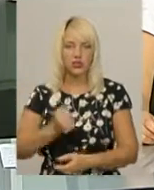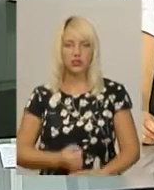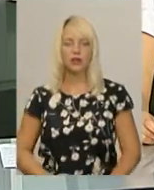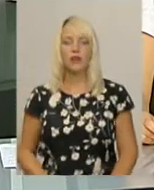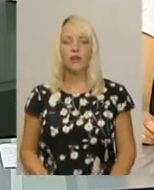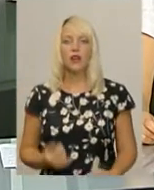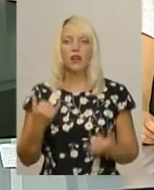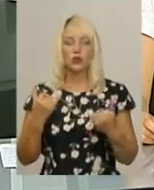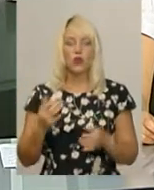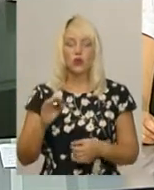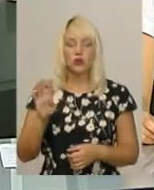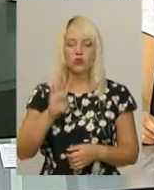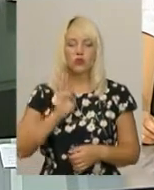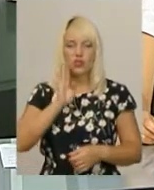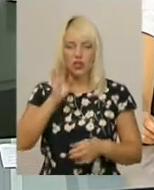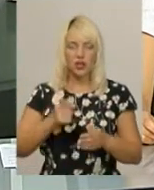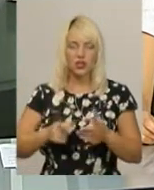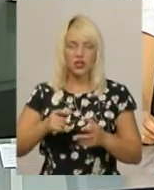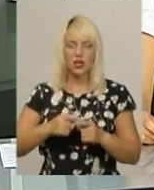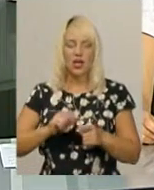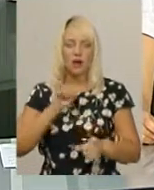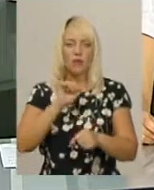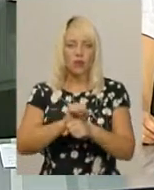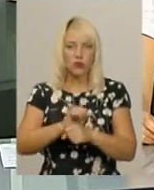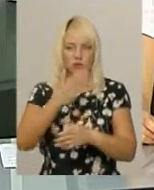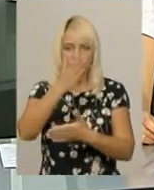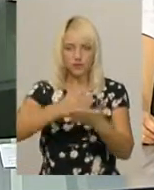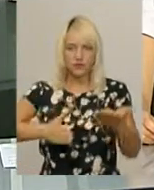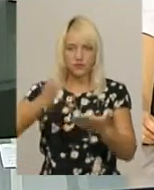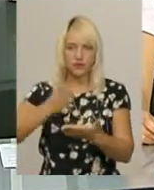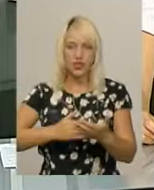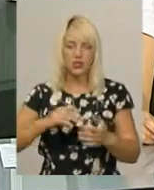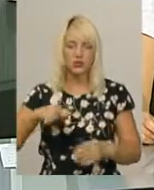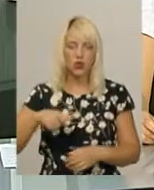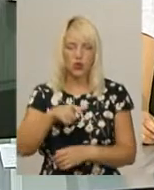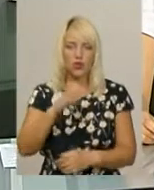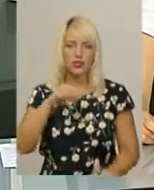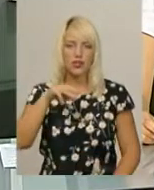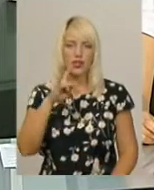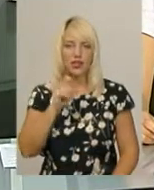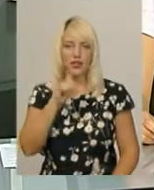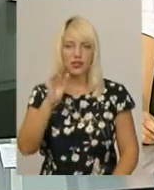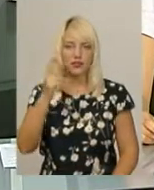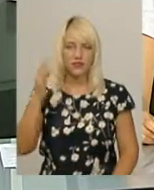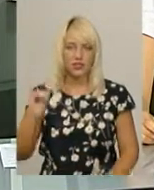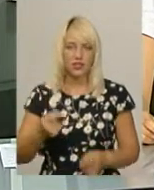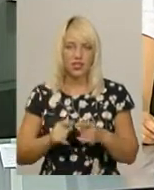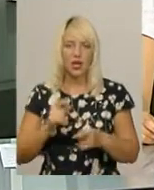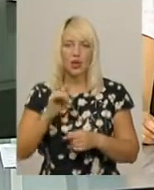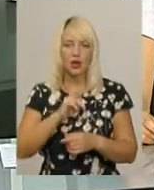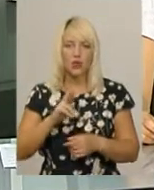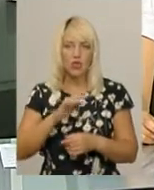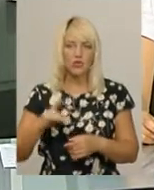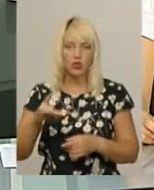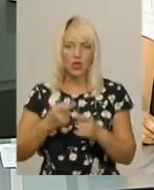Сьогодні о 4-й ранку розблокували дорогу у селі Стріхівці Ярмолиницького району. Нагадаю, вчора ввечері місцеві жителі перекрили